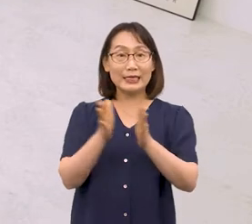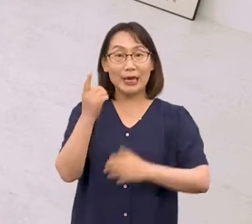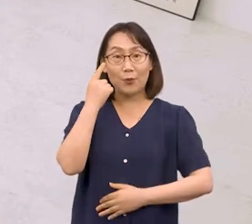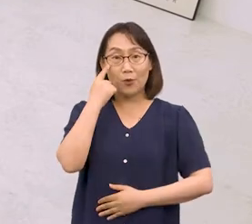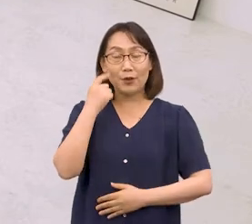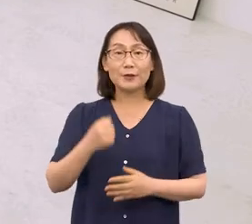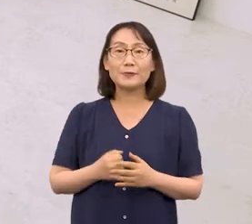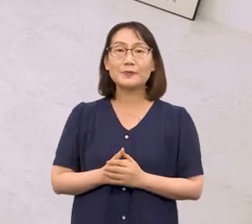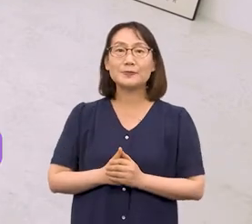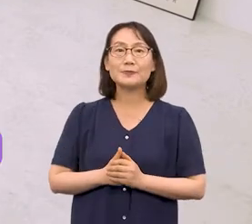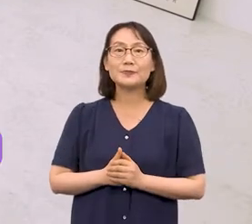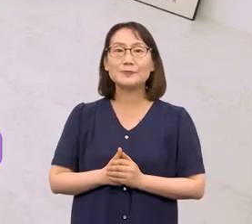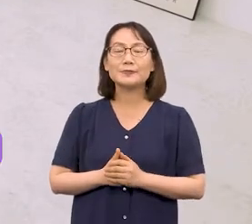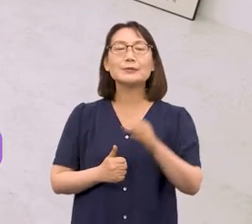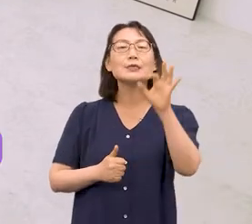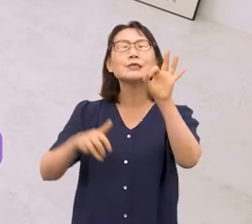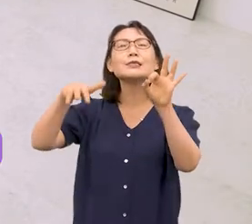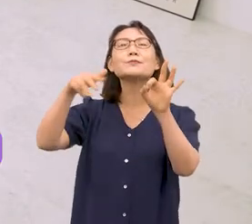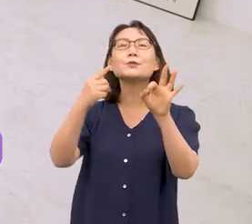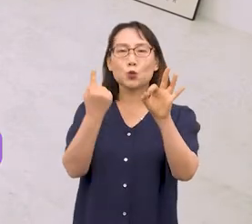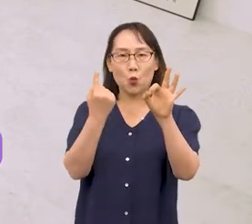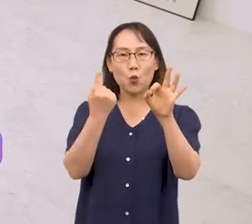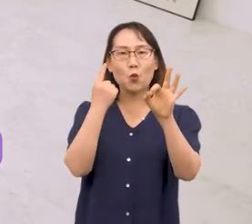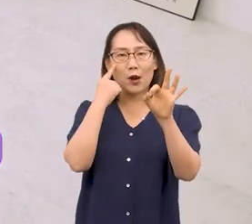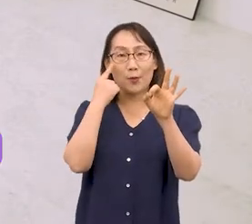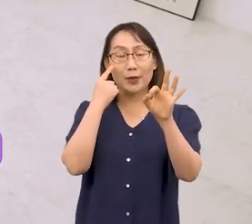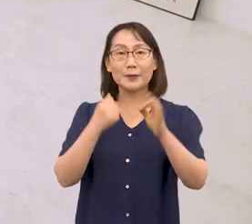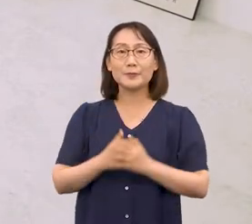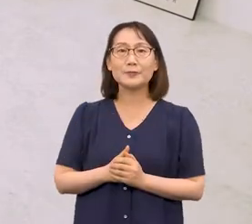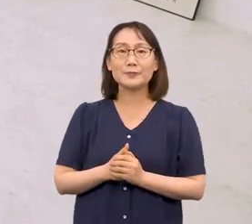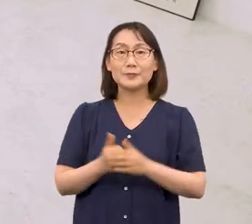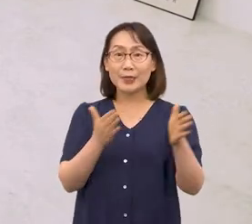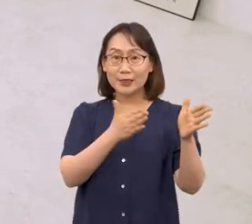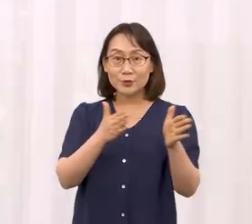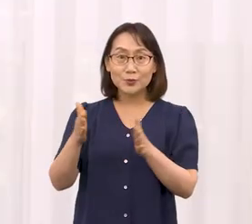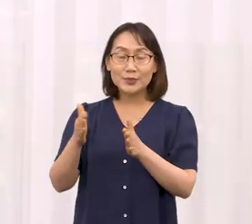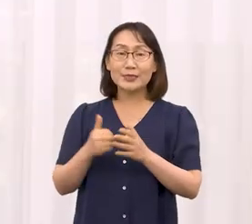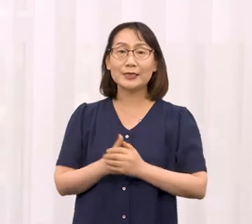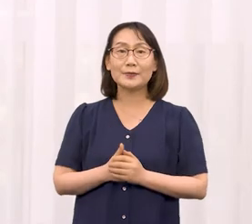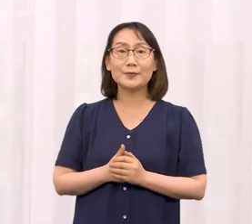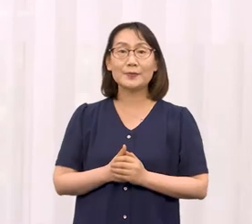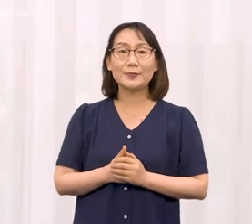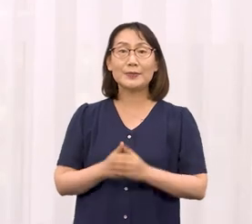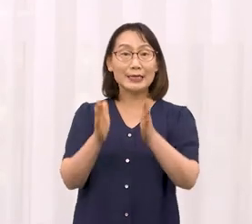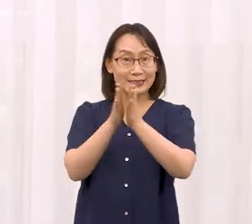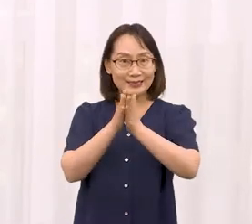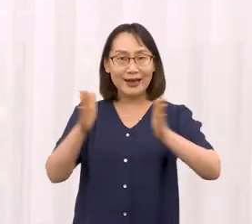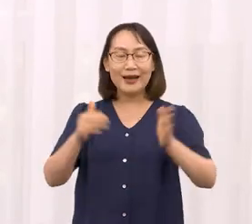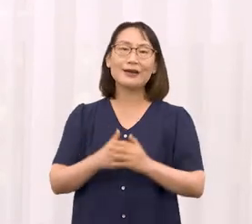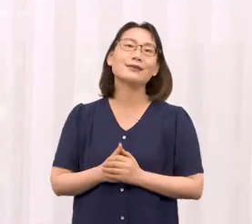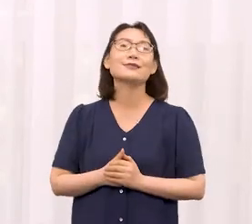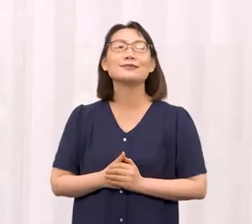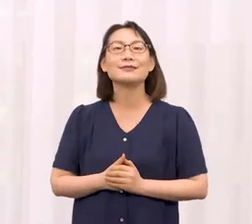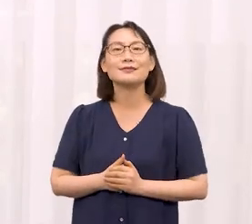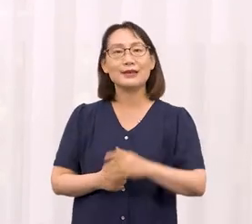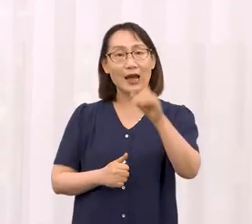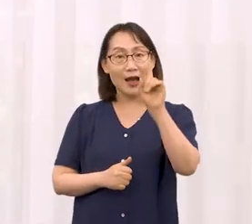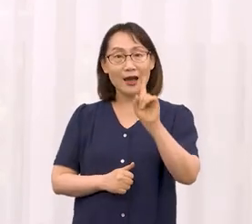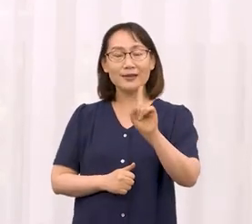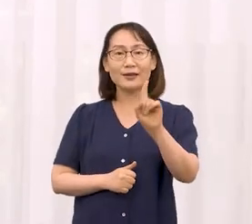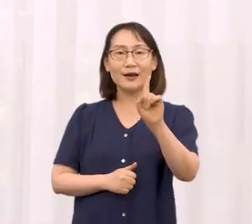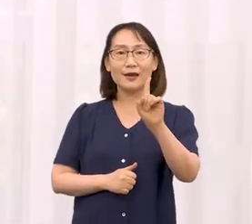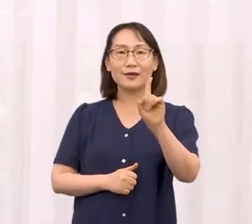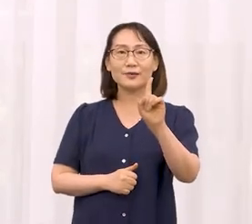하겠습니다. 총 10초간 진행해주세요. 준비 시작 하나